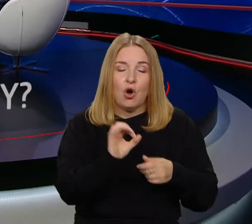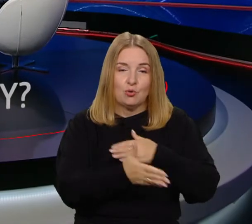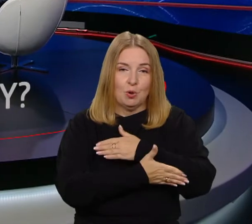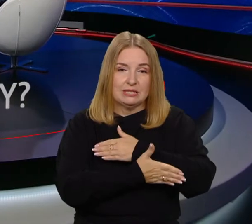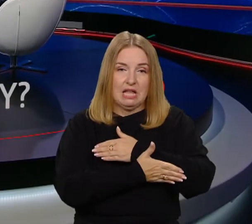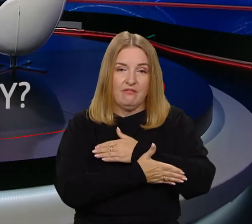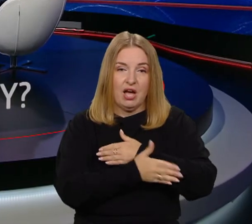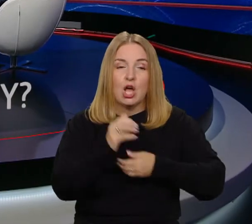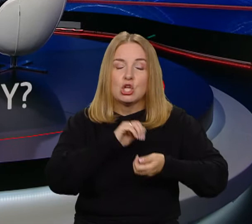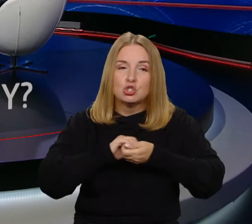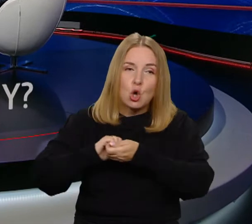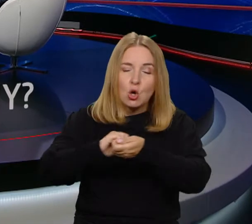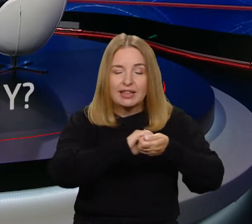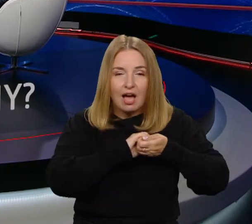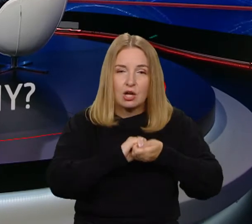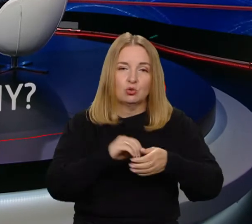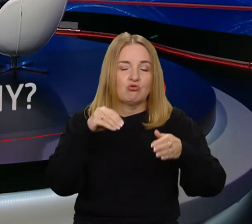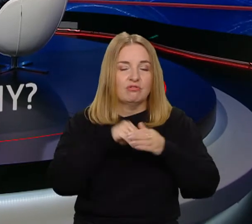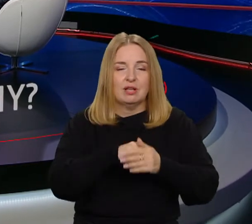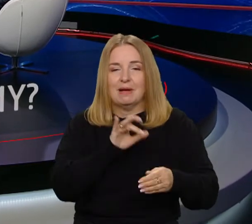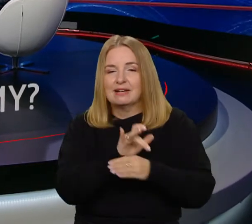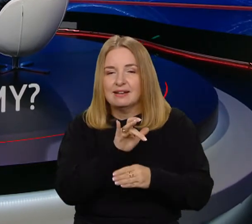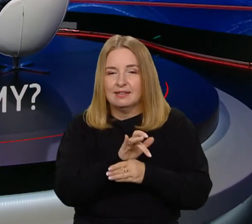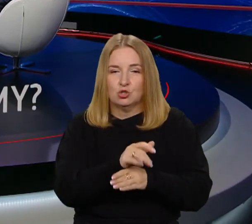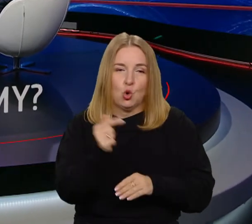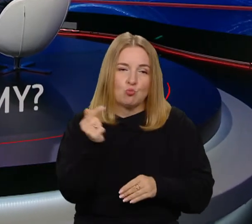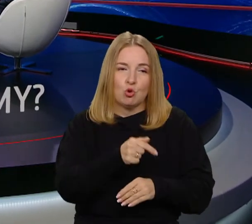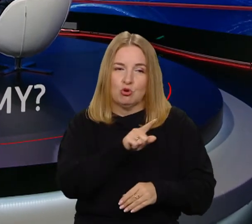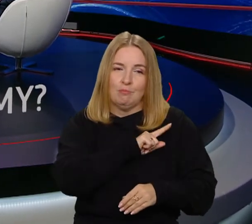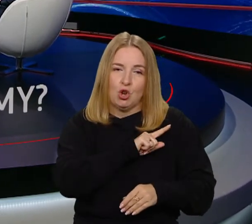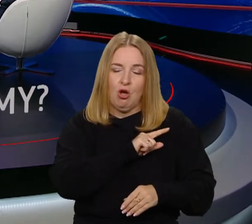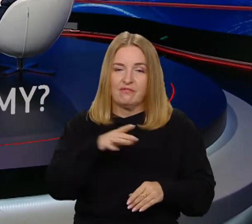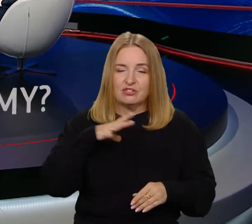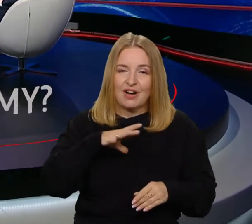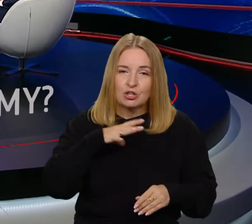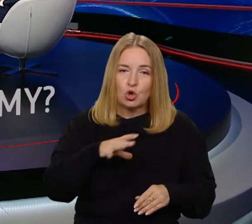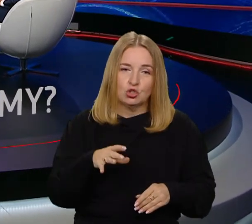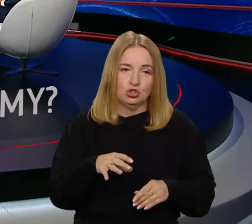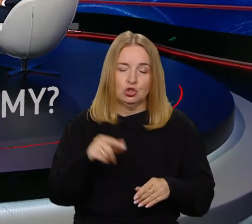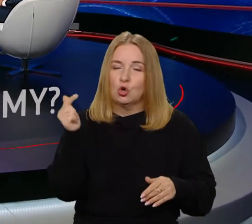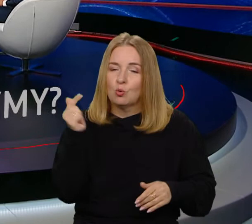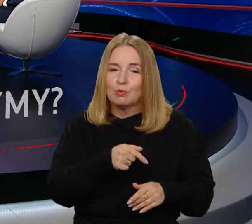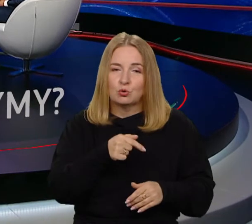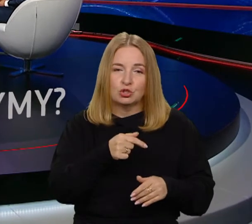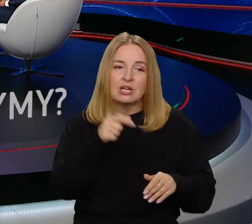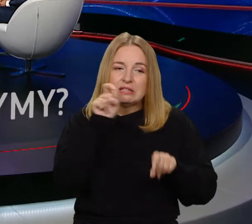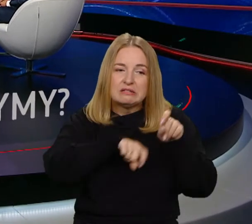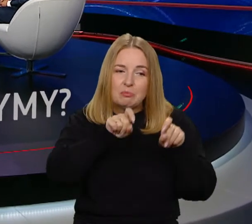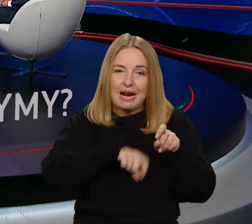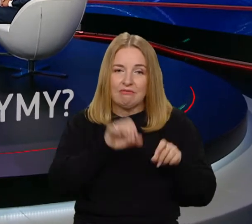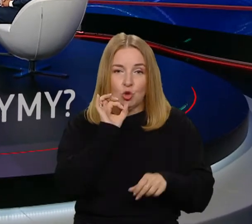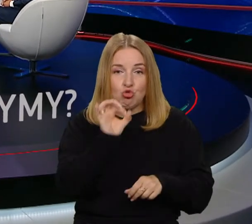krytycyzm, czyli stałe pilnowanie, czy te wartości są aktualne, świeże, ważne i czy je dobrze realizujemy.